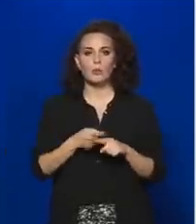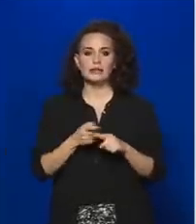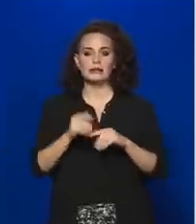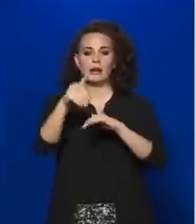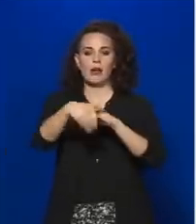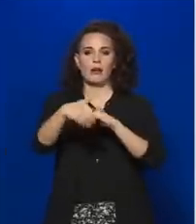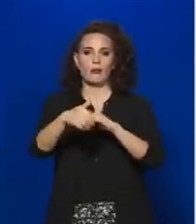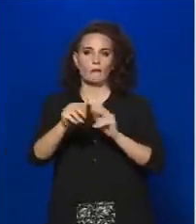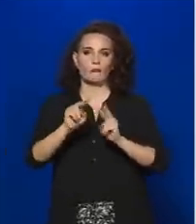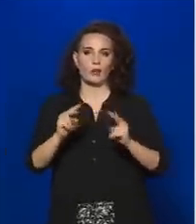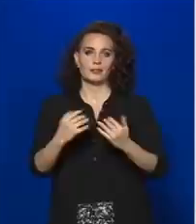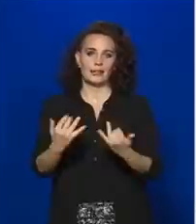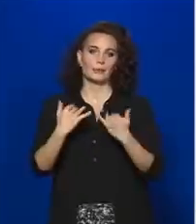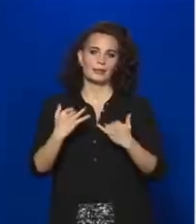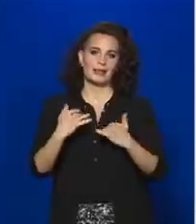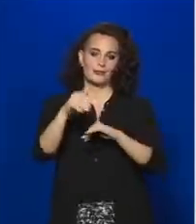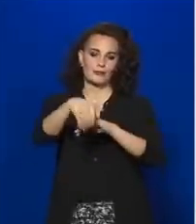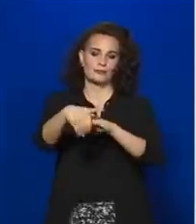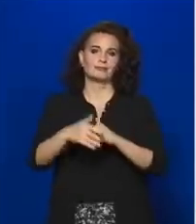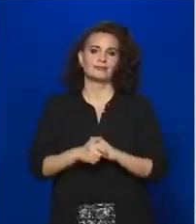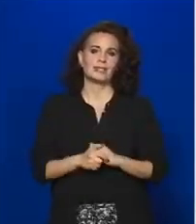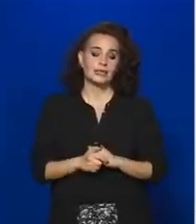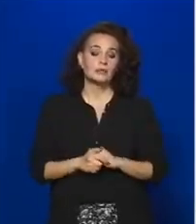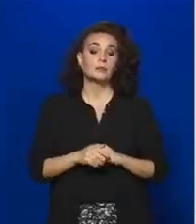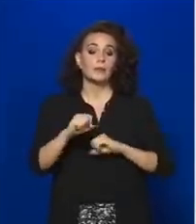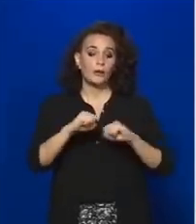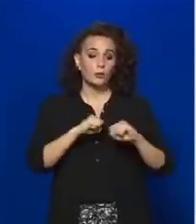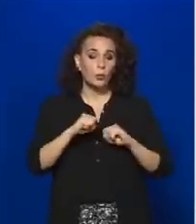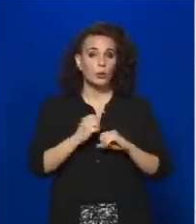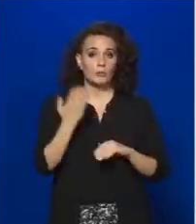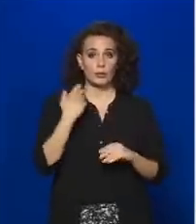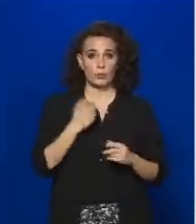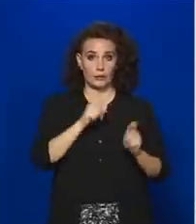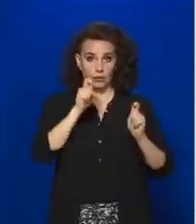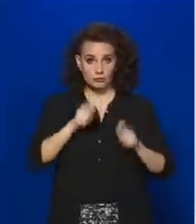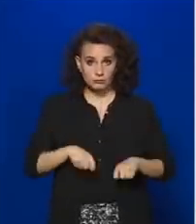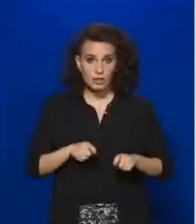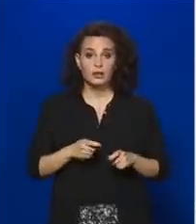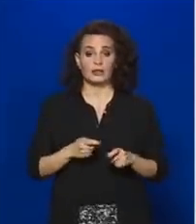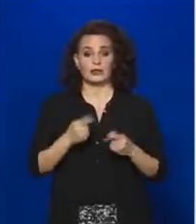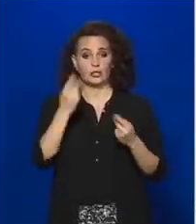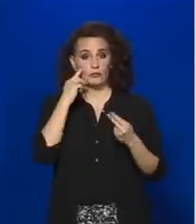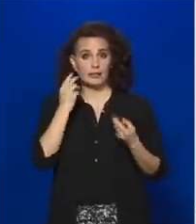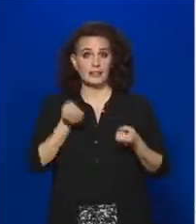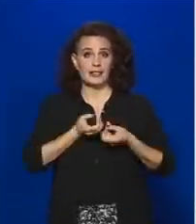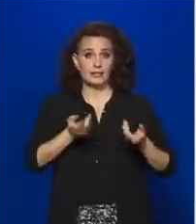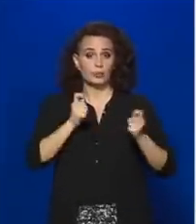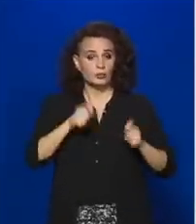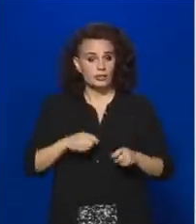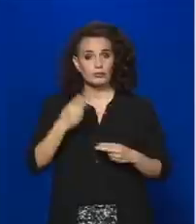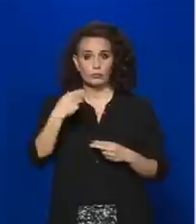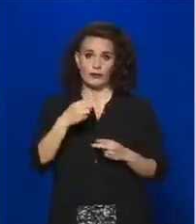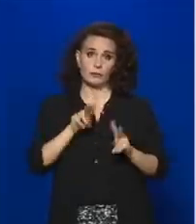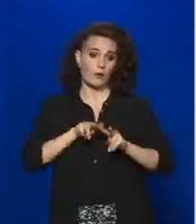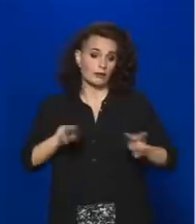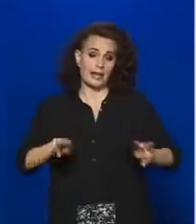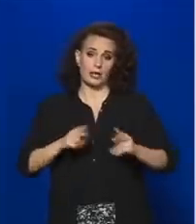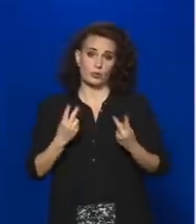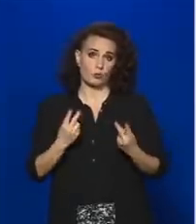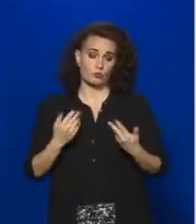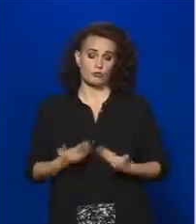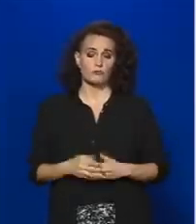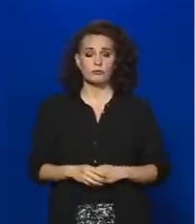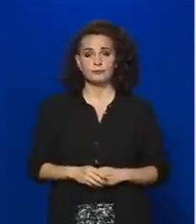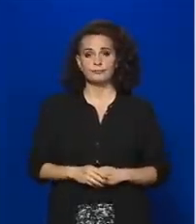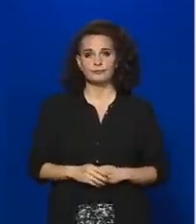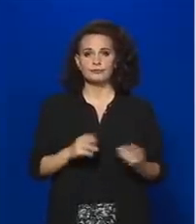kapcsolatos támadásoknak. Tehát a kormány korábban meghozott, és itt ismertedett döntése, az továbbra is hatályban van. Következő